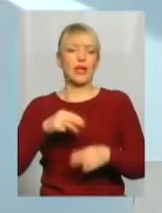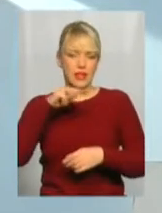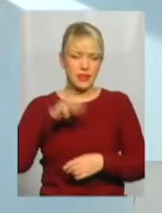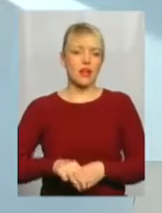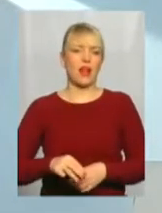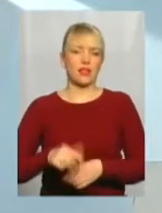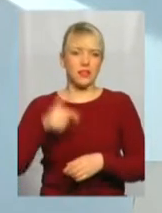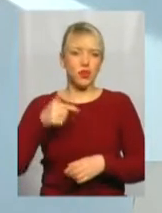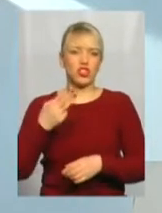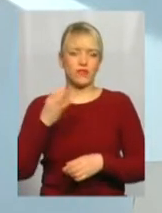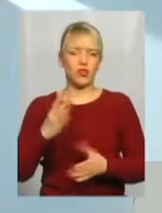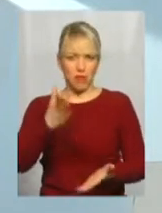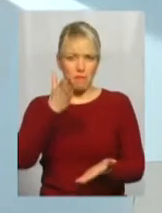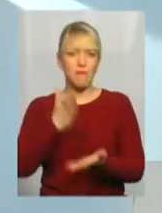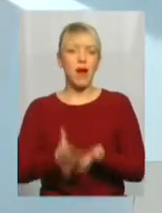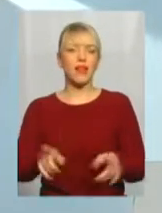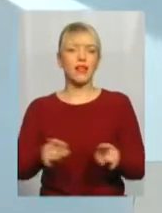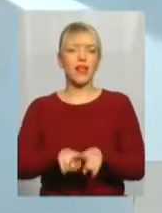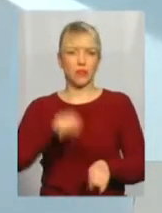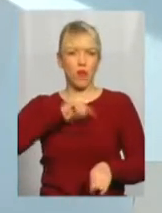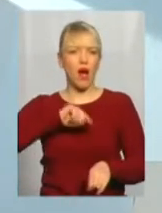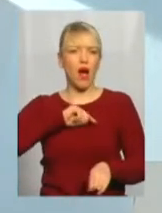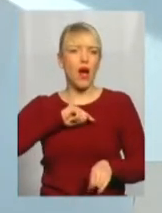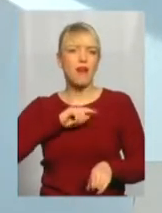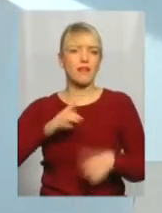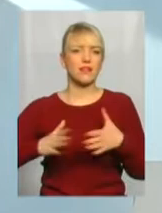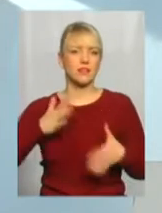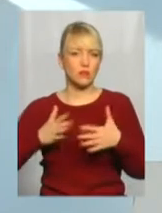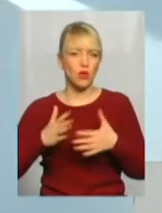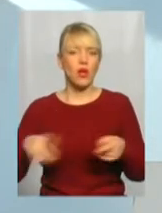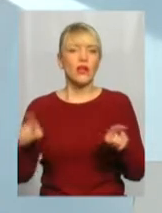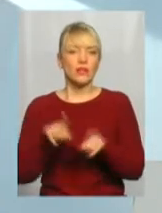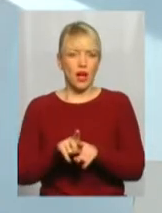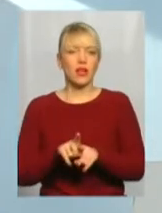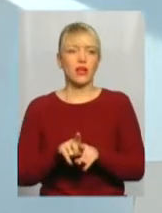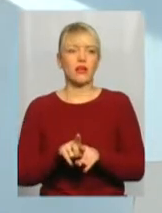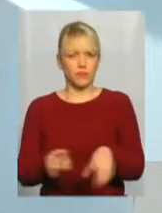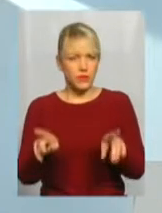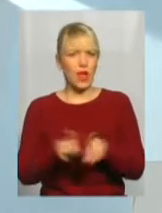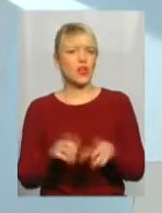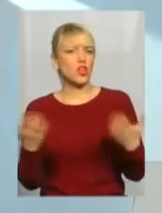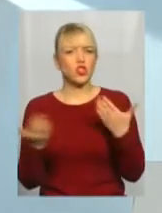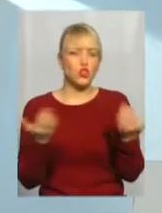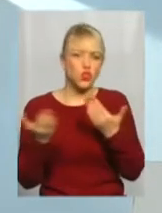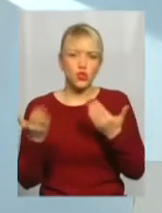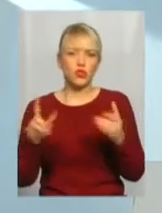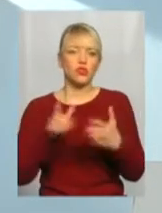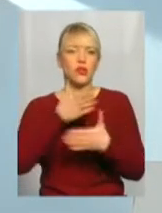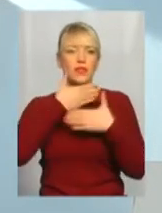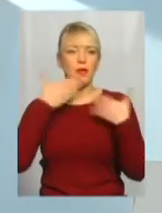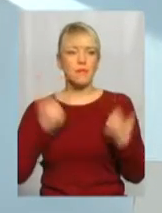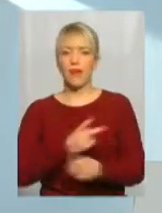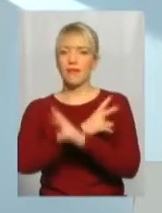має таку харизму, він має таке щось, що немає